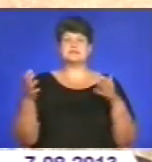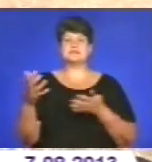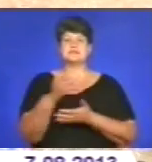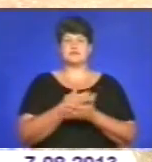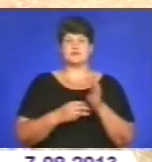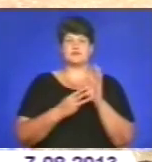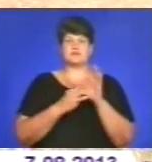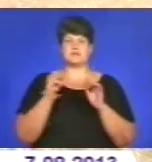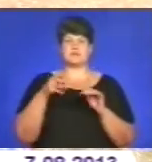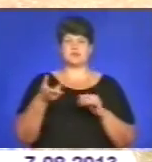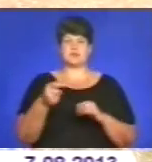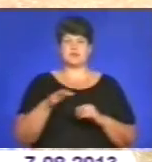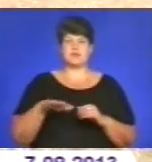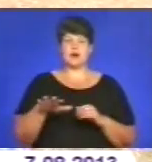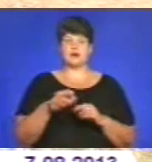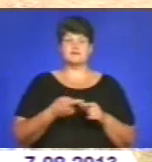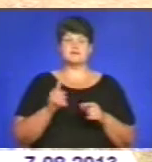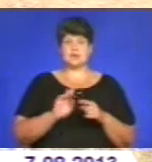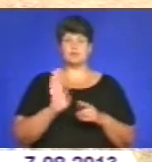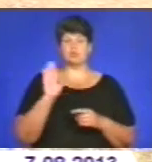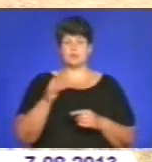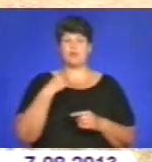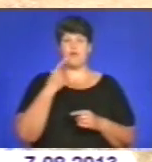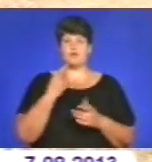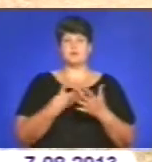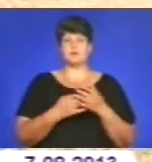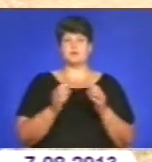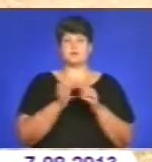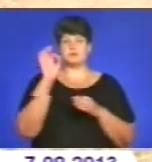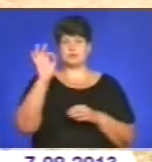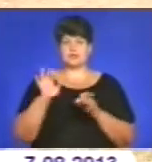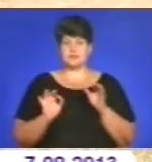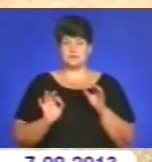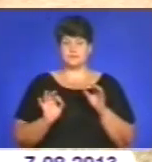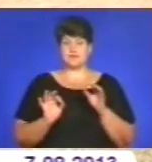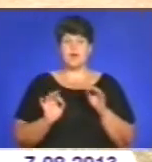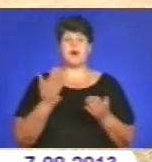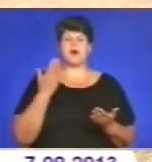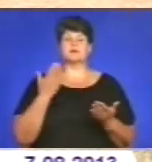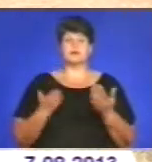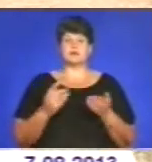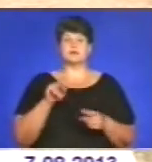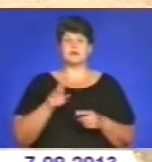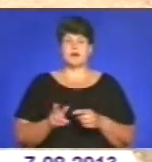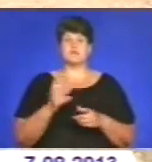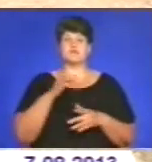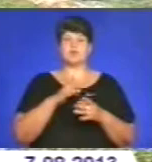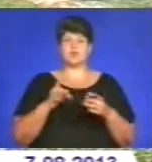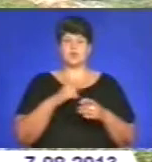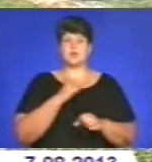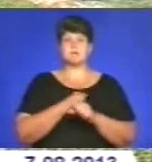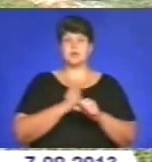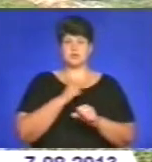8 тисяч гектарів, це, будемо так говорити, біля 50%. А так, як в районі працюють